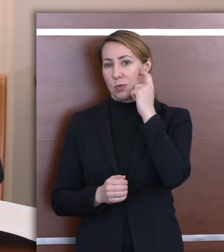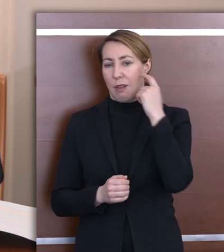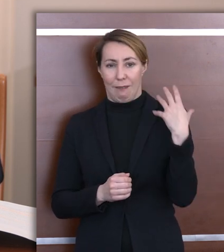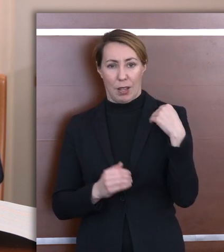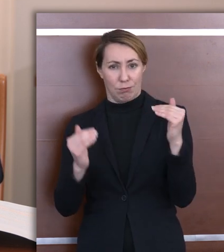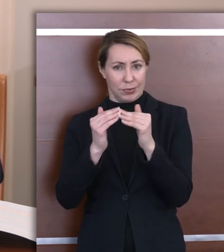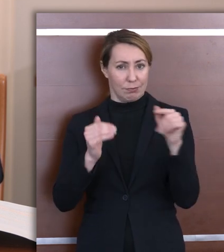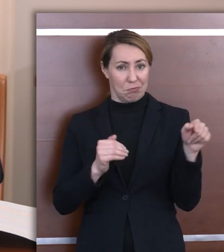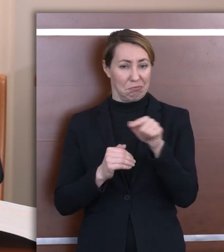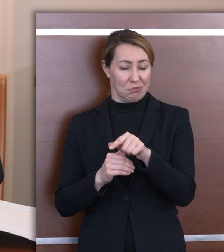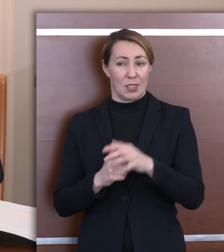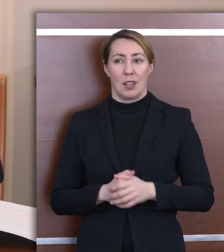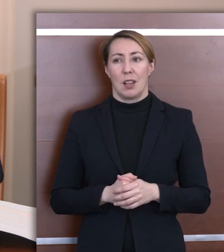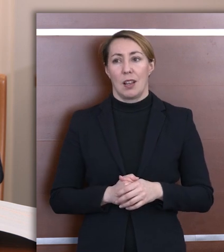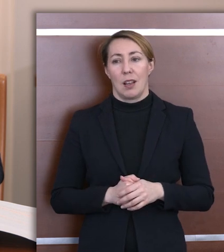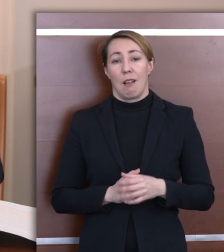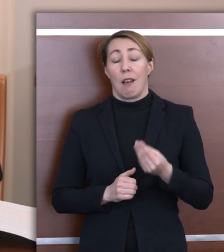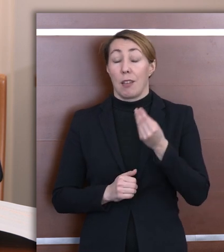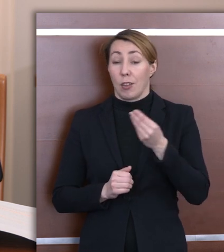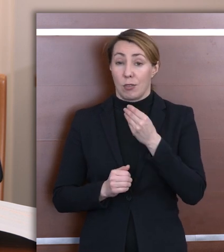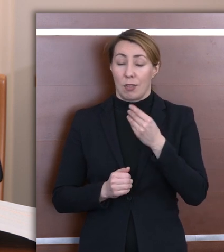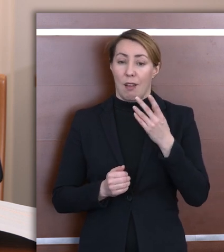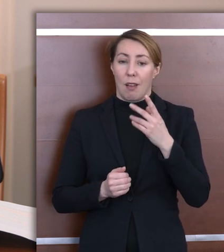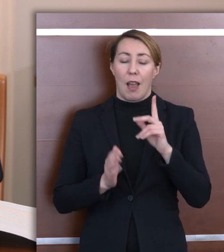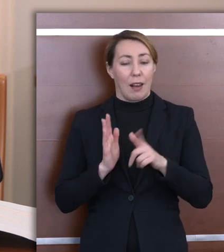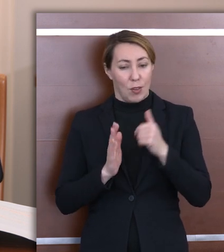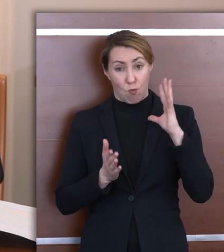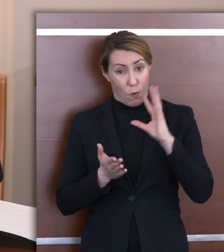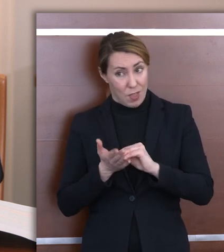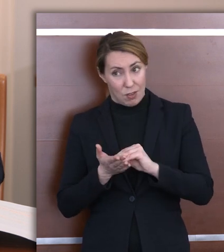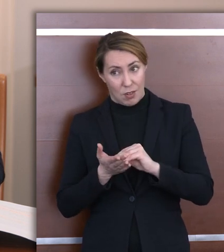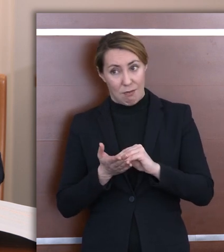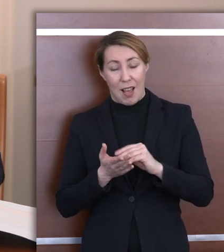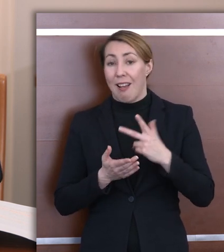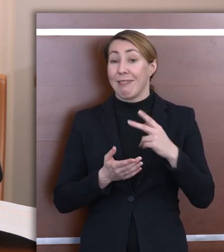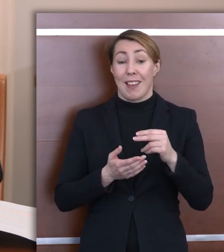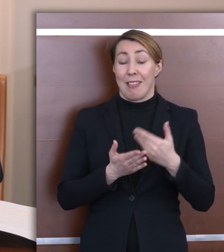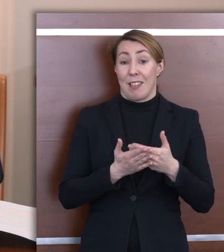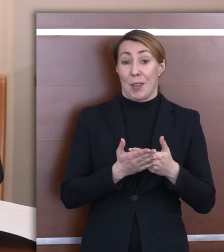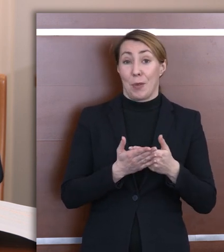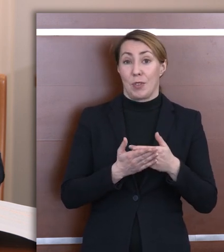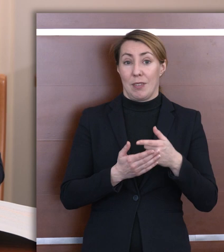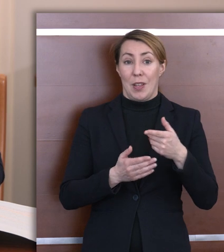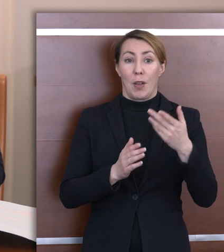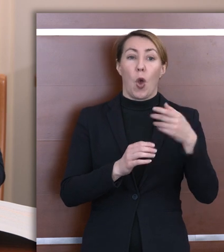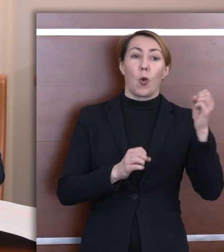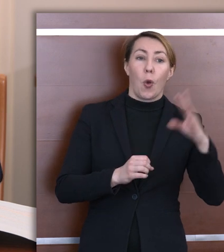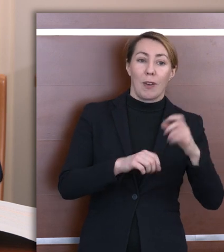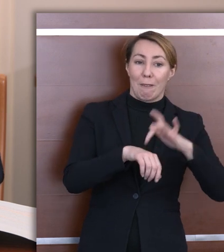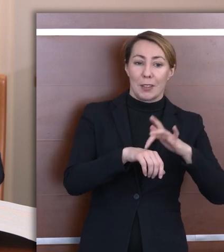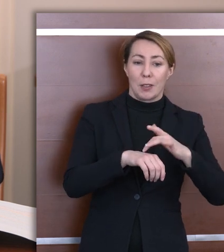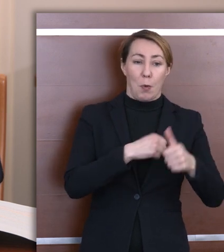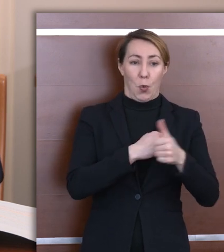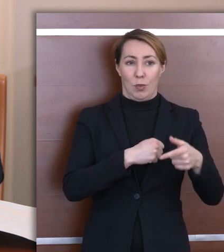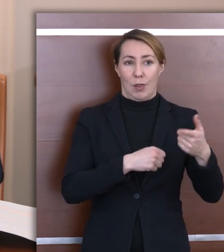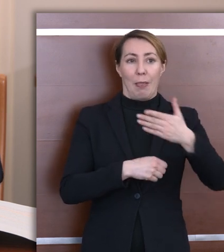w kraju, ale jeszcze raz powtarzam. Nie dlatego, że nie posiadają wiedzy, chociaż pewnie i takie przypadki się